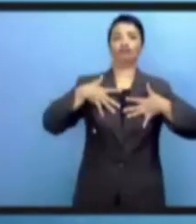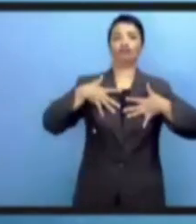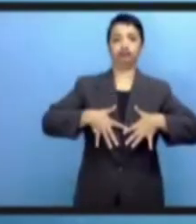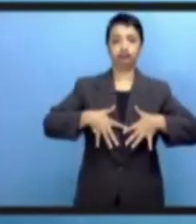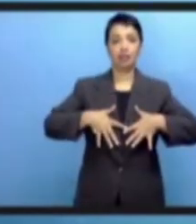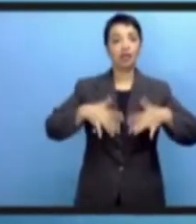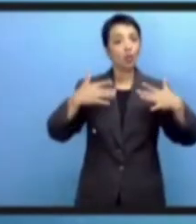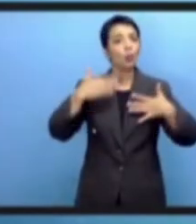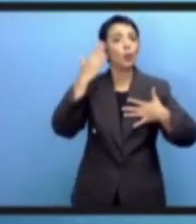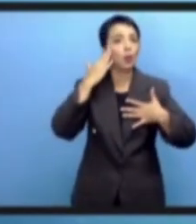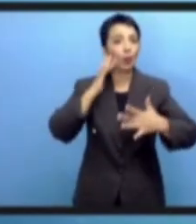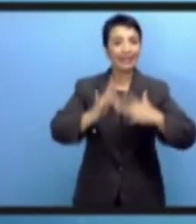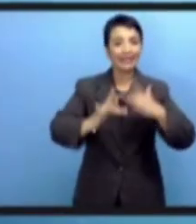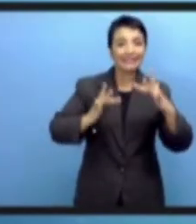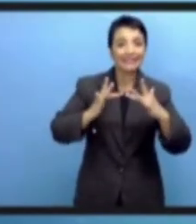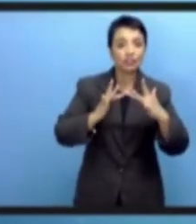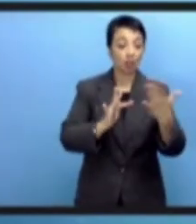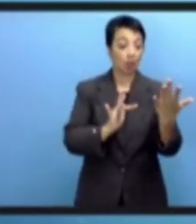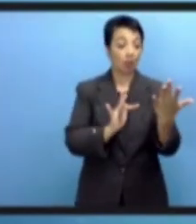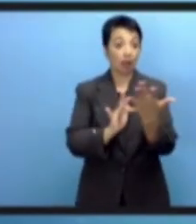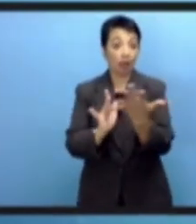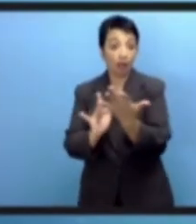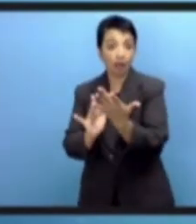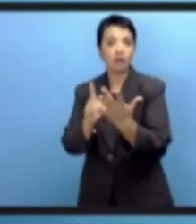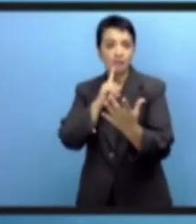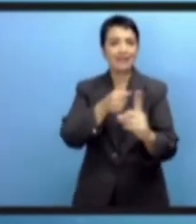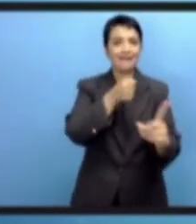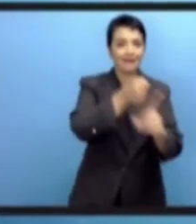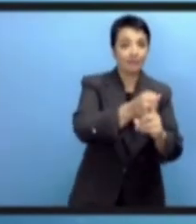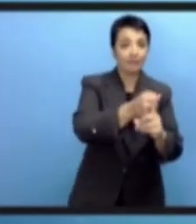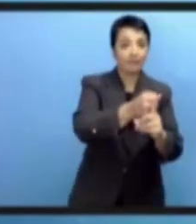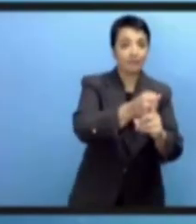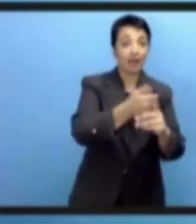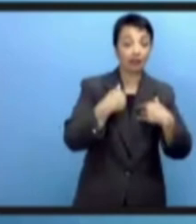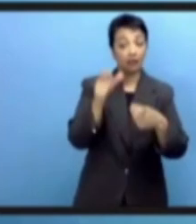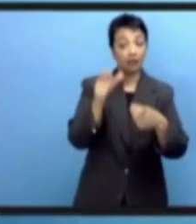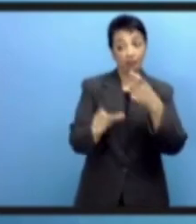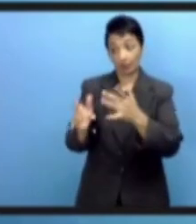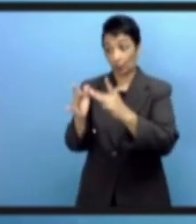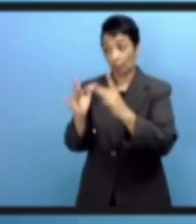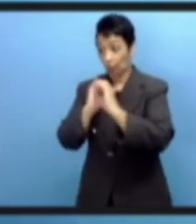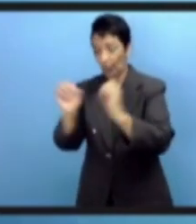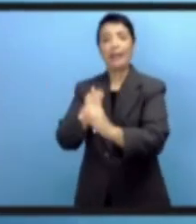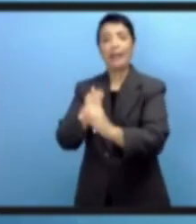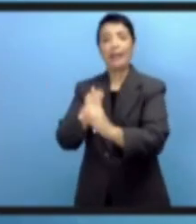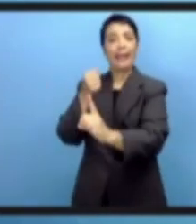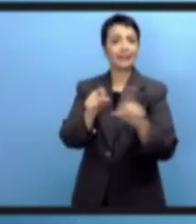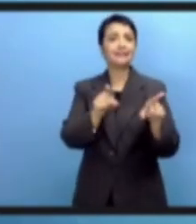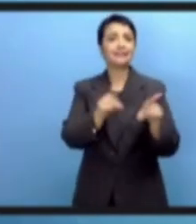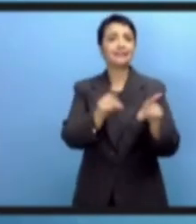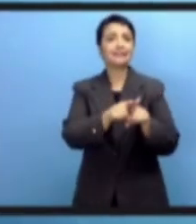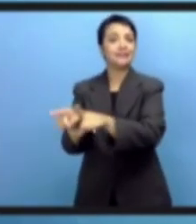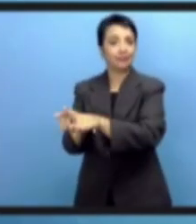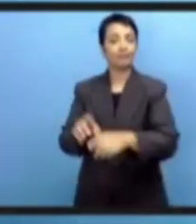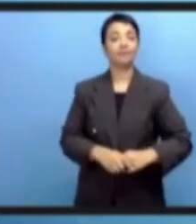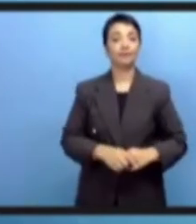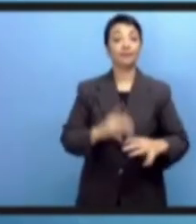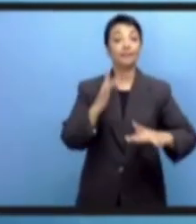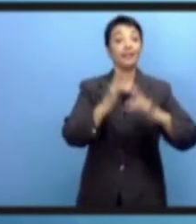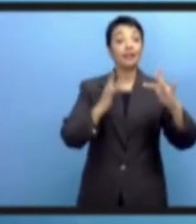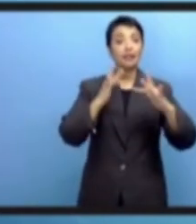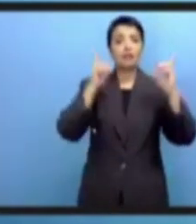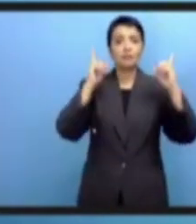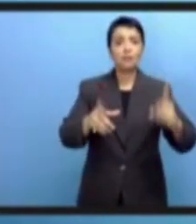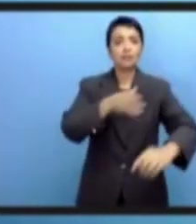что, безусловно, кризисы сказываются на жизни людей. Однако жизнь людей во многом сегодня зависит от интернета. Поэтому